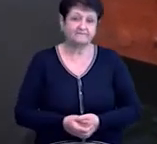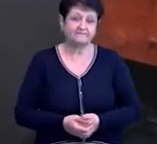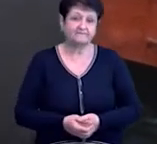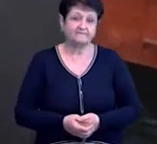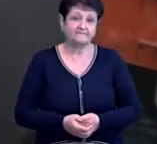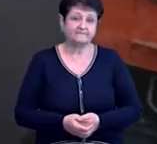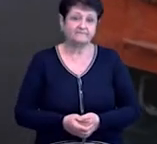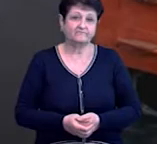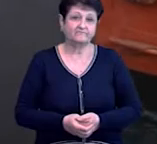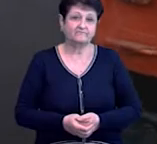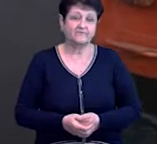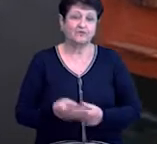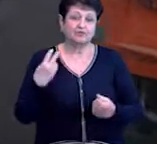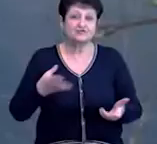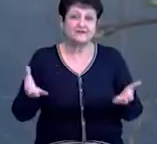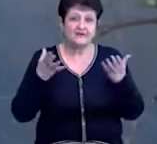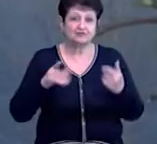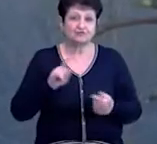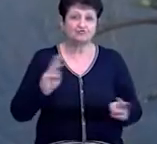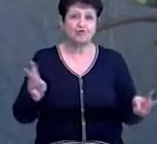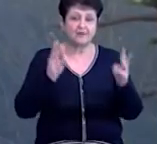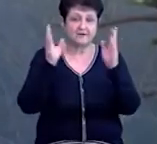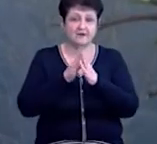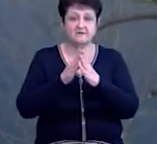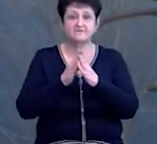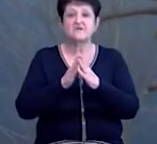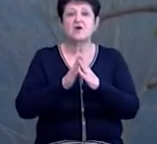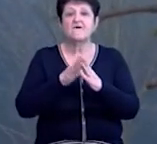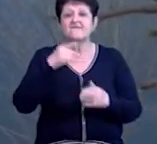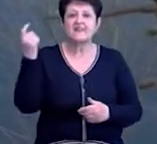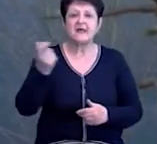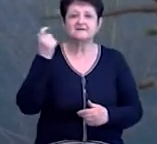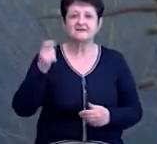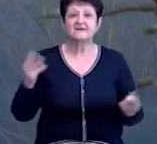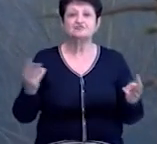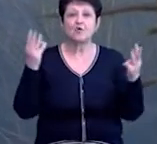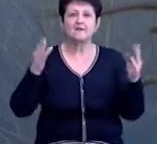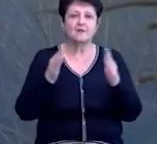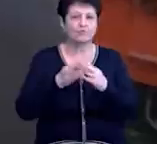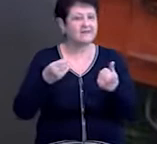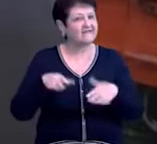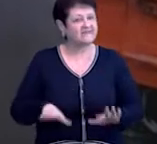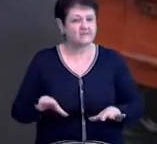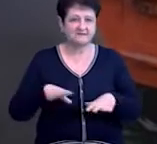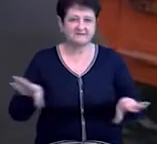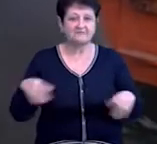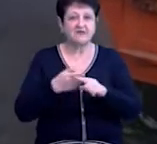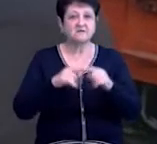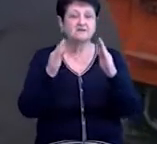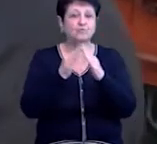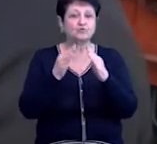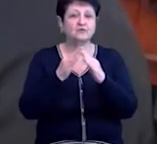Там почалася, ну, стало вже ясно, що горить хата. Власників згорілих будинків на місці не було. Це будинок,